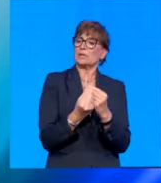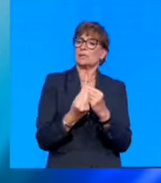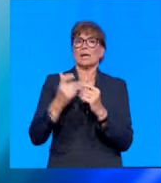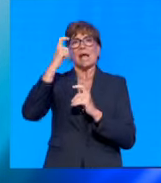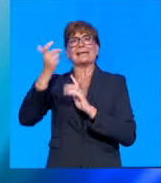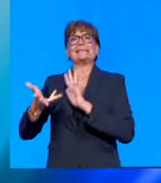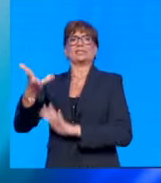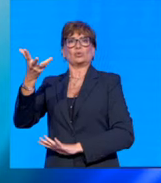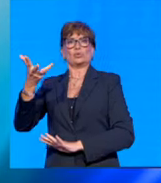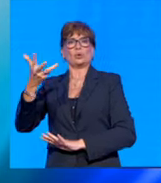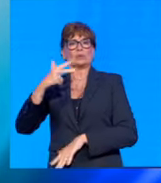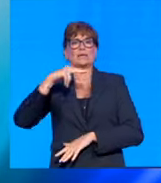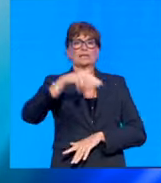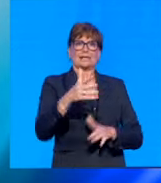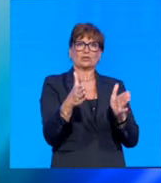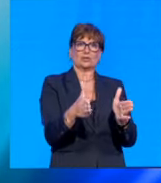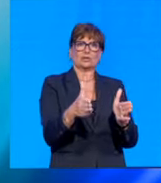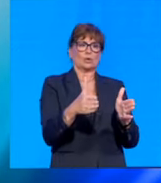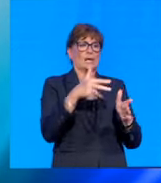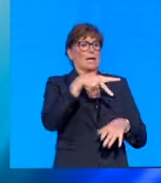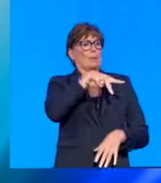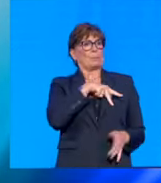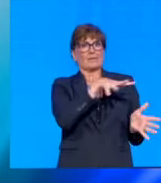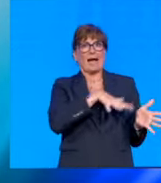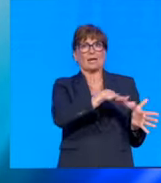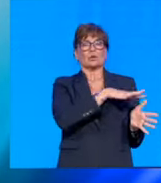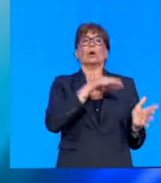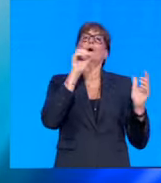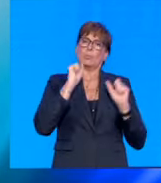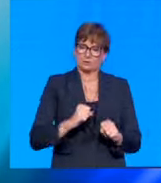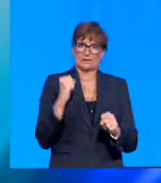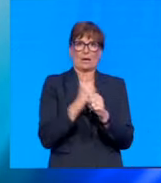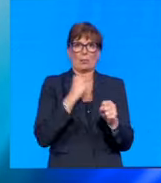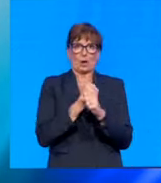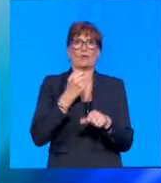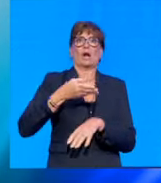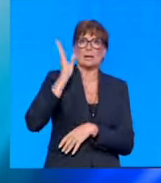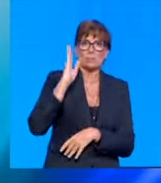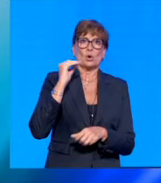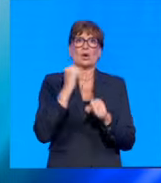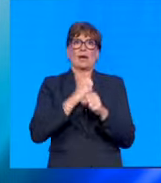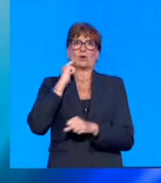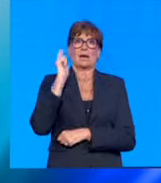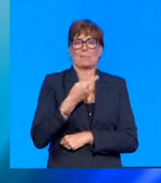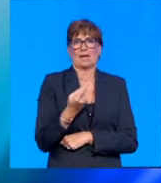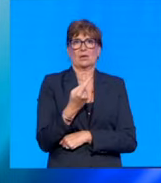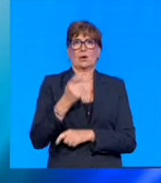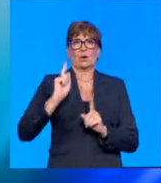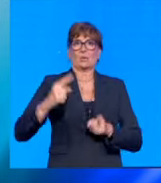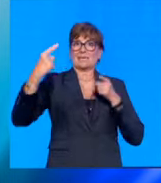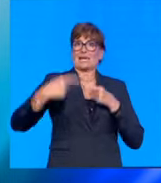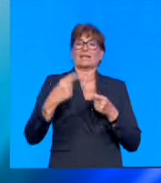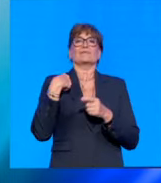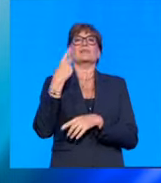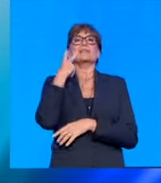mondo del terzo settore e mondo privato, possiamo fare di più e meglio. Questa è la sfida per il